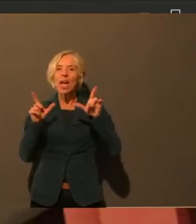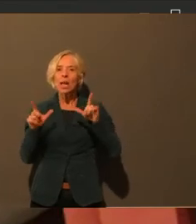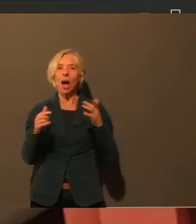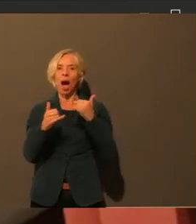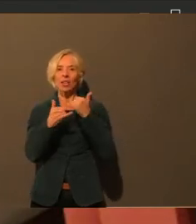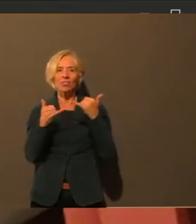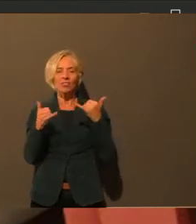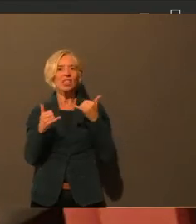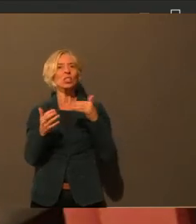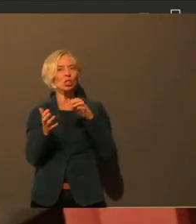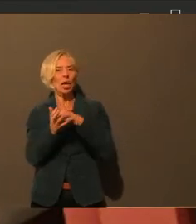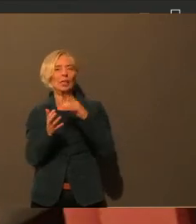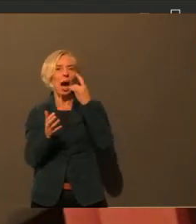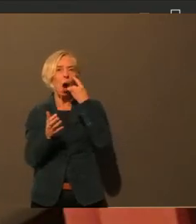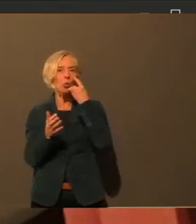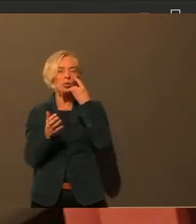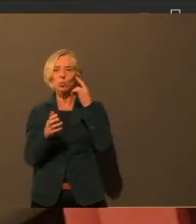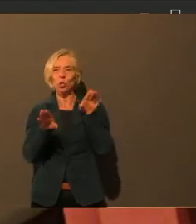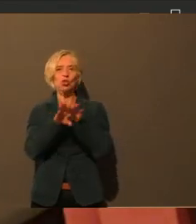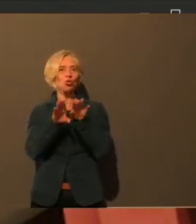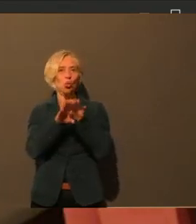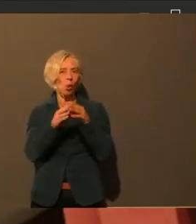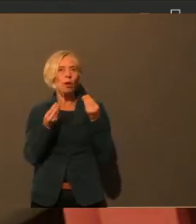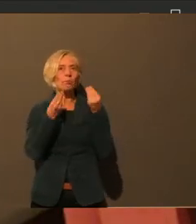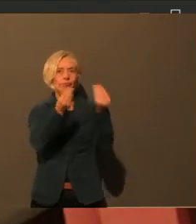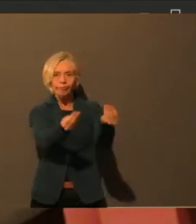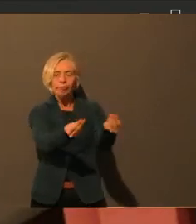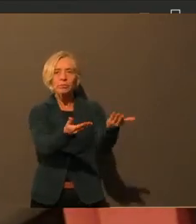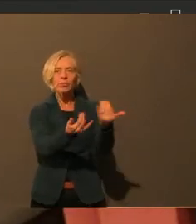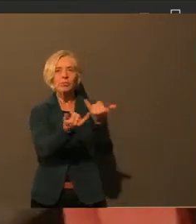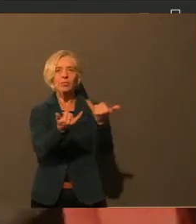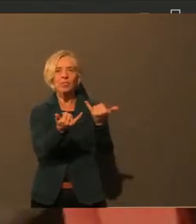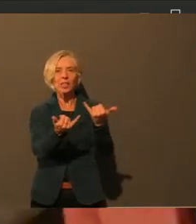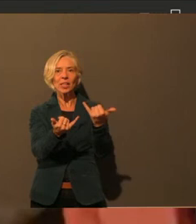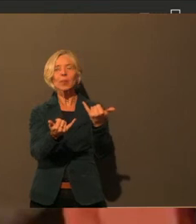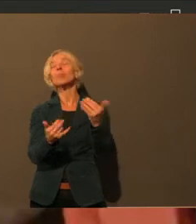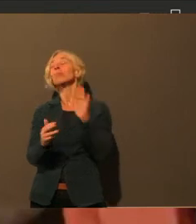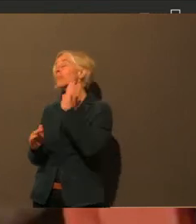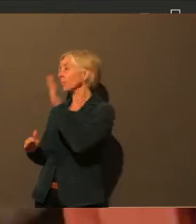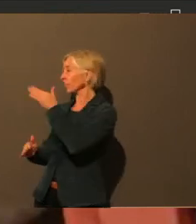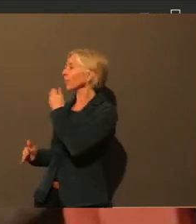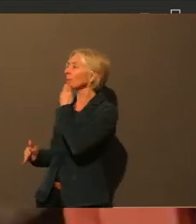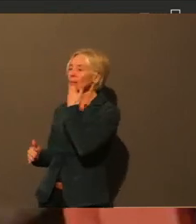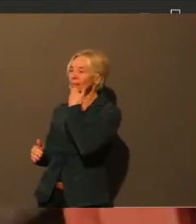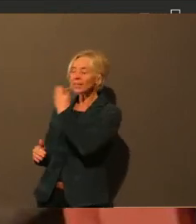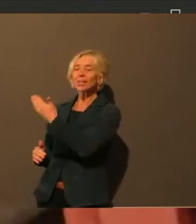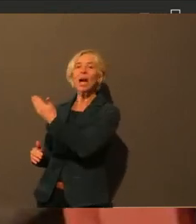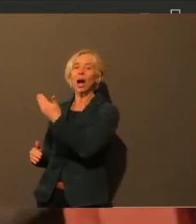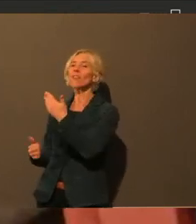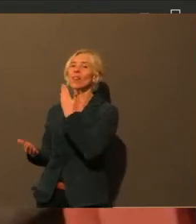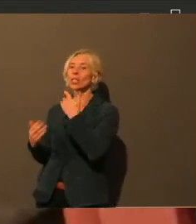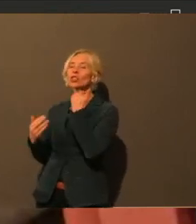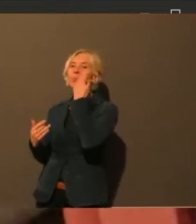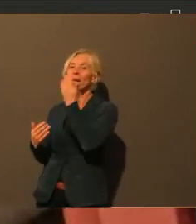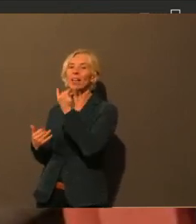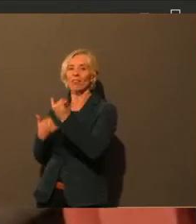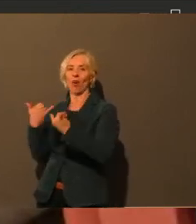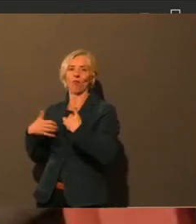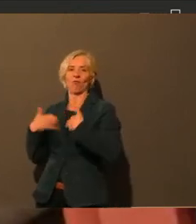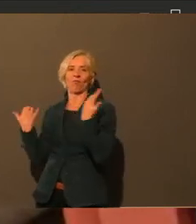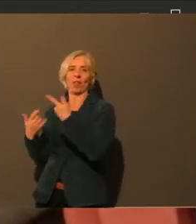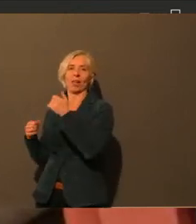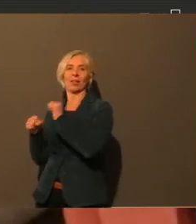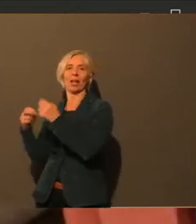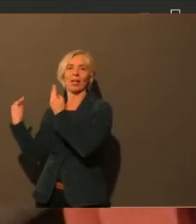Auch das kann die Frau Witt nachher beantworten, aber an der Stelle vielleicht auch ganz kurz ein Dankeschön an einige Augsburger Unternehmen, die uns nämlich in den letzten